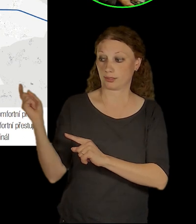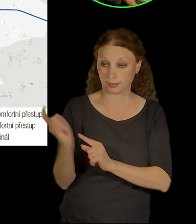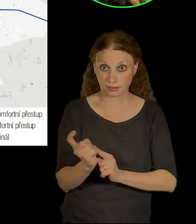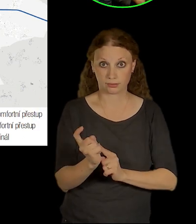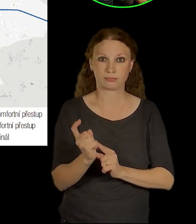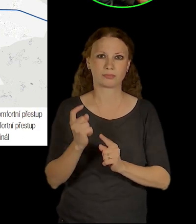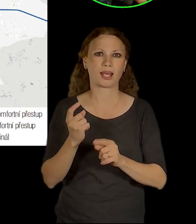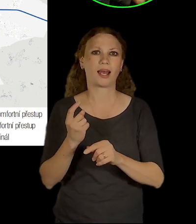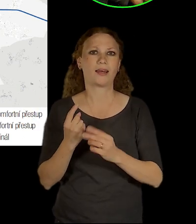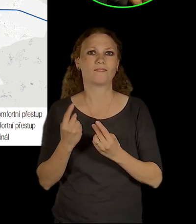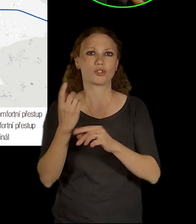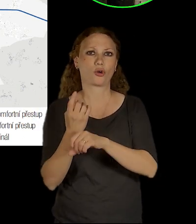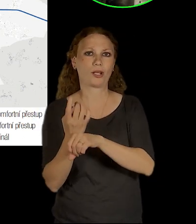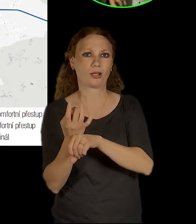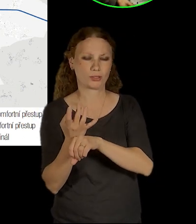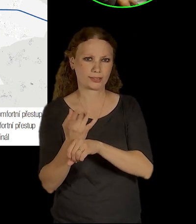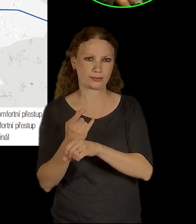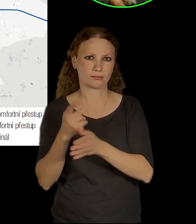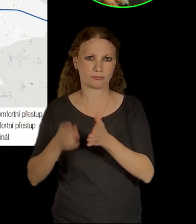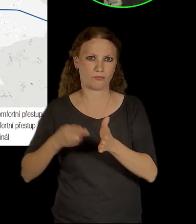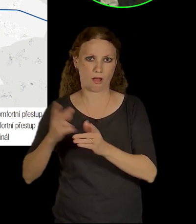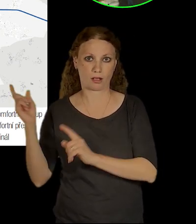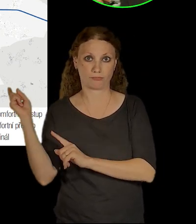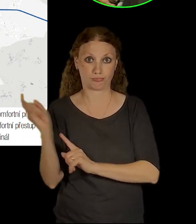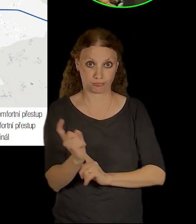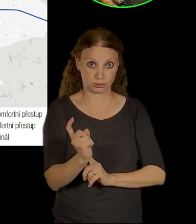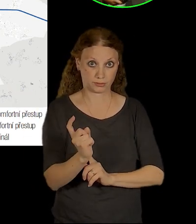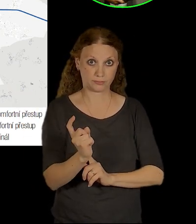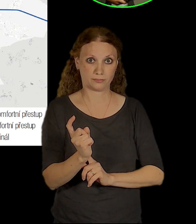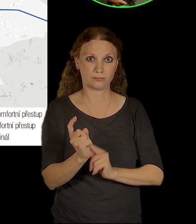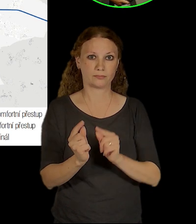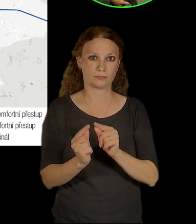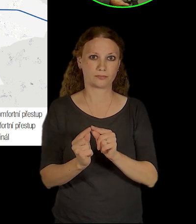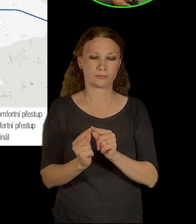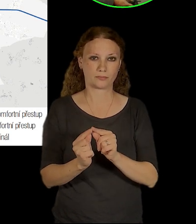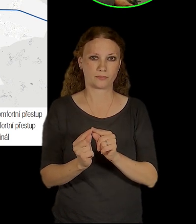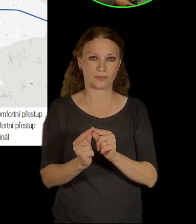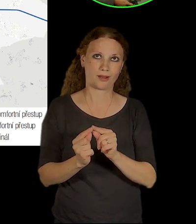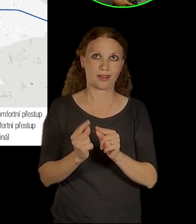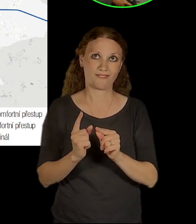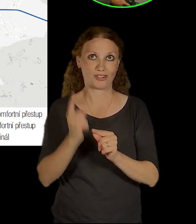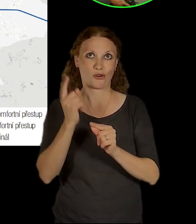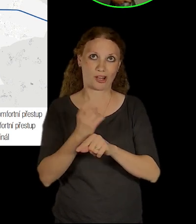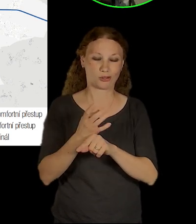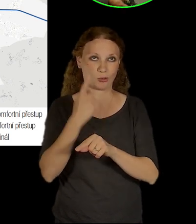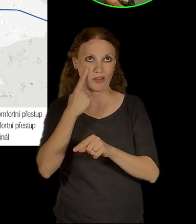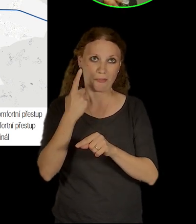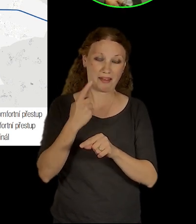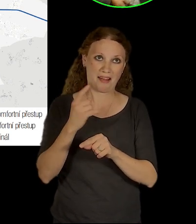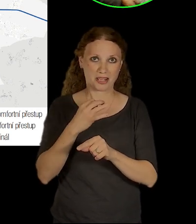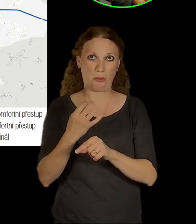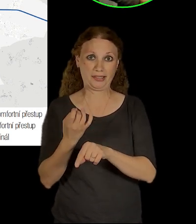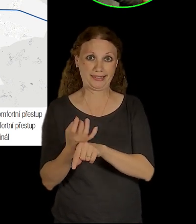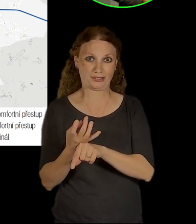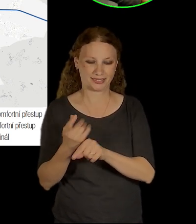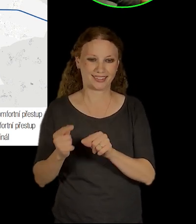vysokorychlostní trati, nebo té minimálně rychlostní trati, nevím jak moc vysokorychlostní, ale na Budějovice,